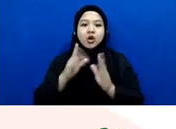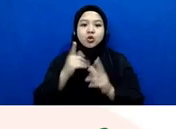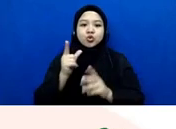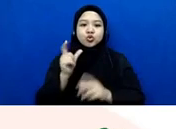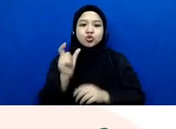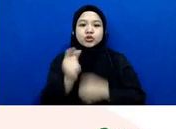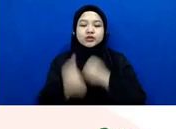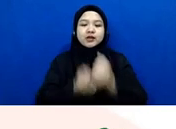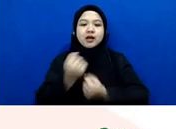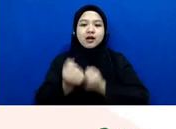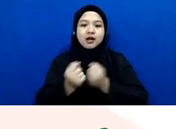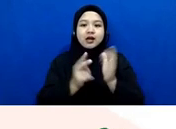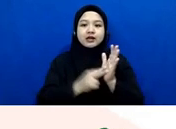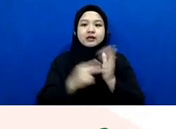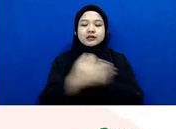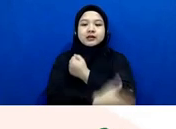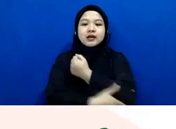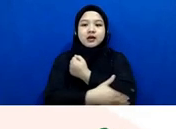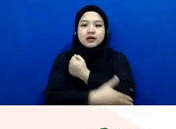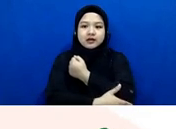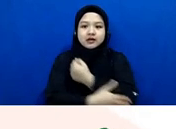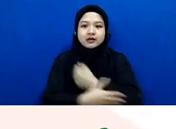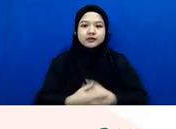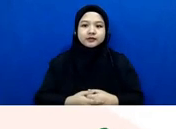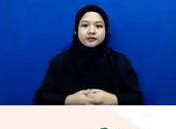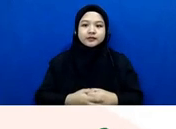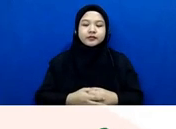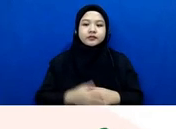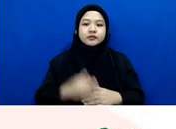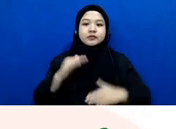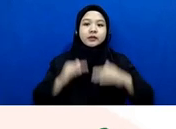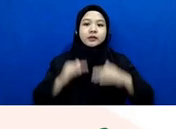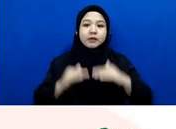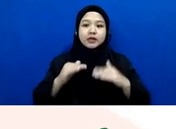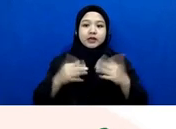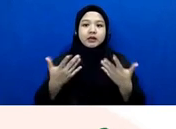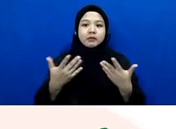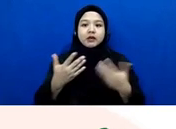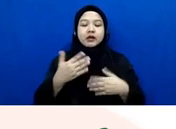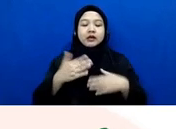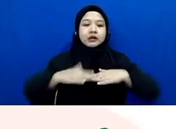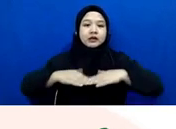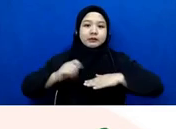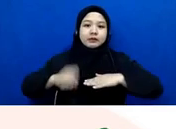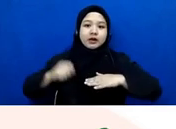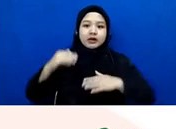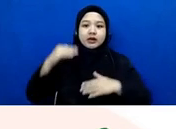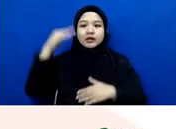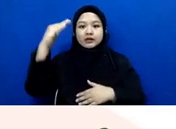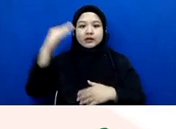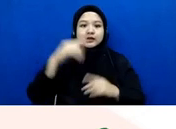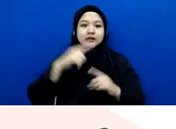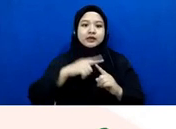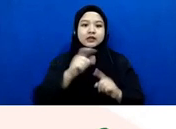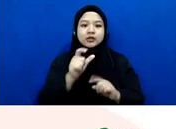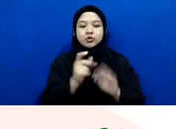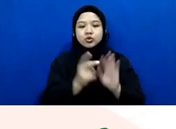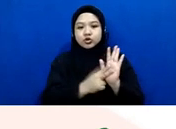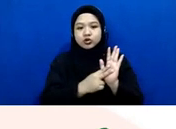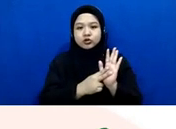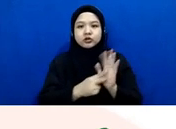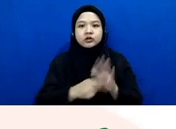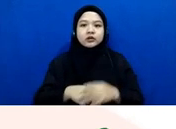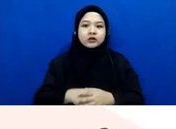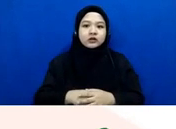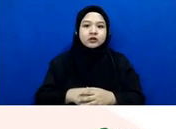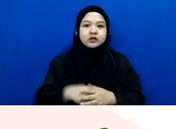adalah di Petun pengadilan tata usaha negara dan tingkat bandingnya ke pengadilan tinggi TUN kasasi dan peninjauan kembalinya